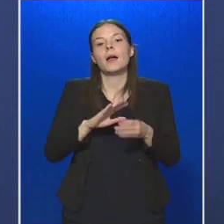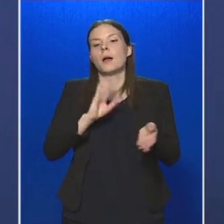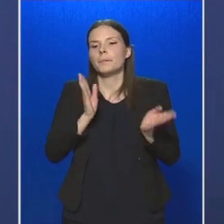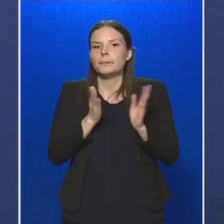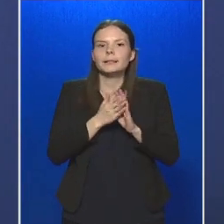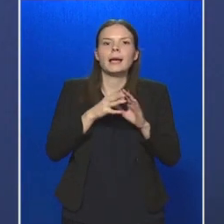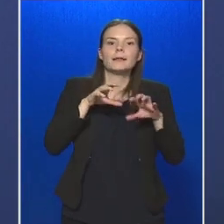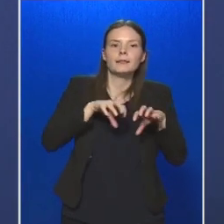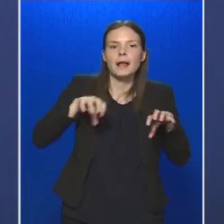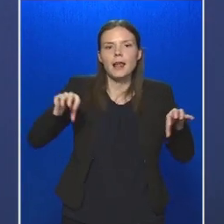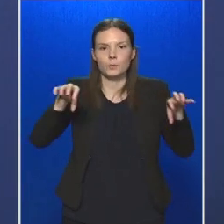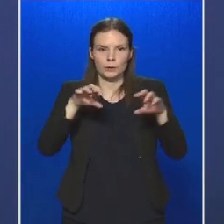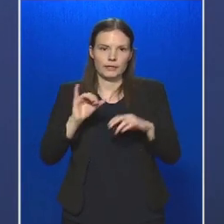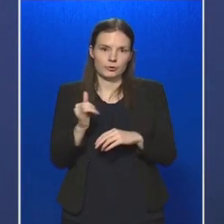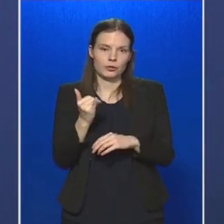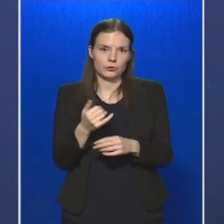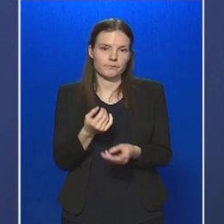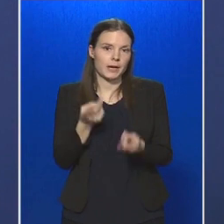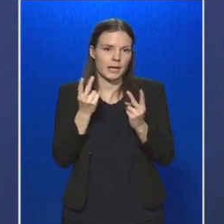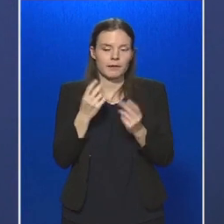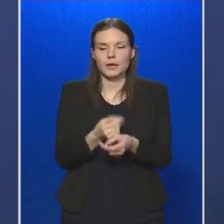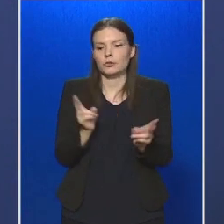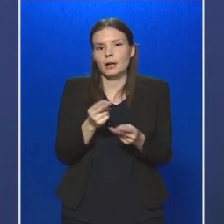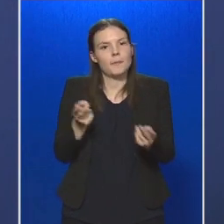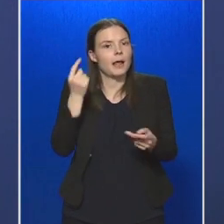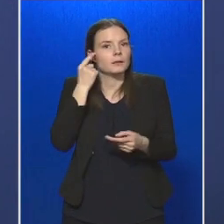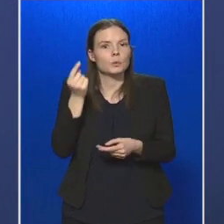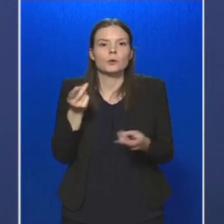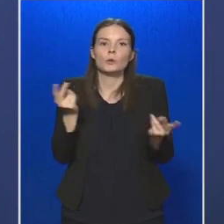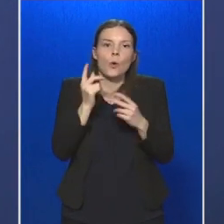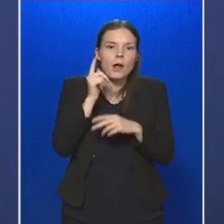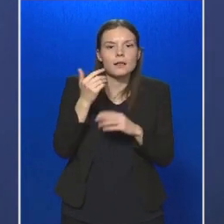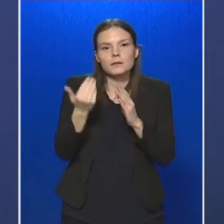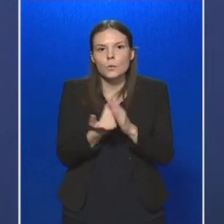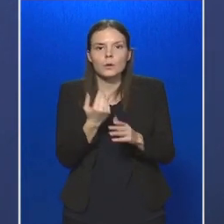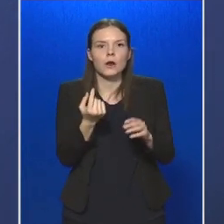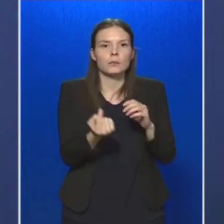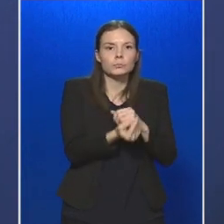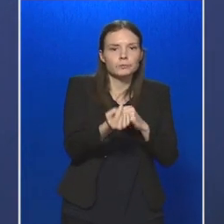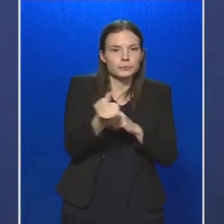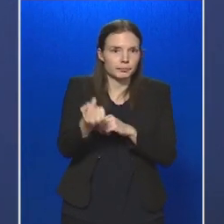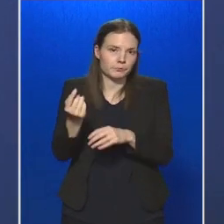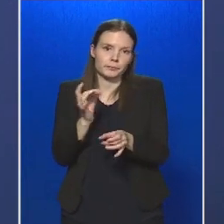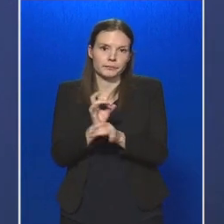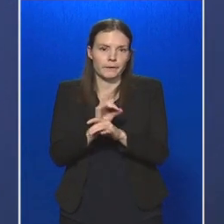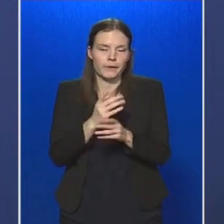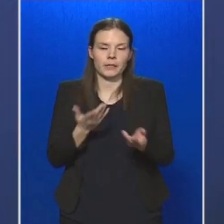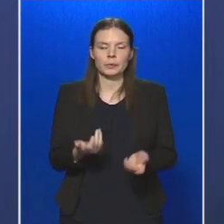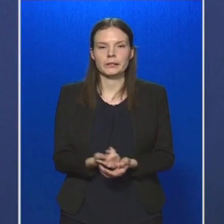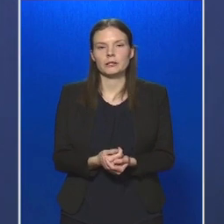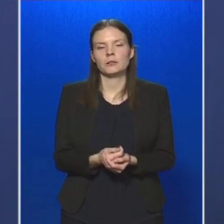településre is, hiszen nem tudhatjuk, hogy hol üti fel a vírus a fejét. Most már